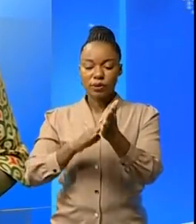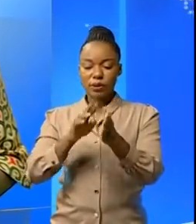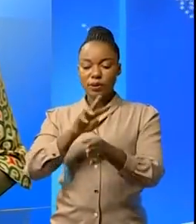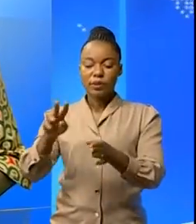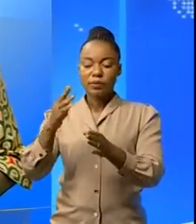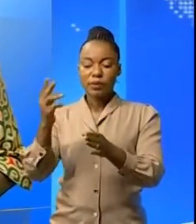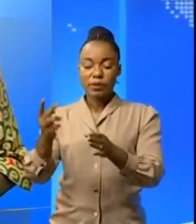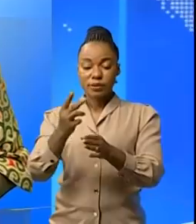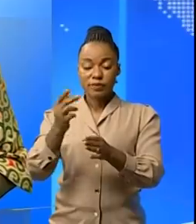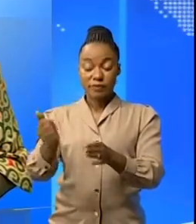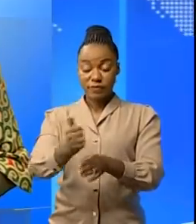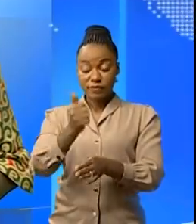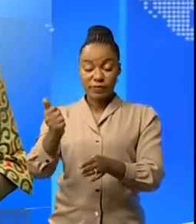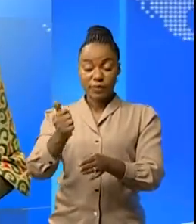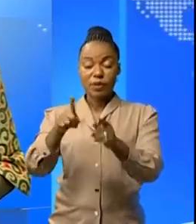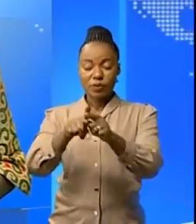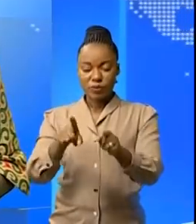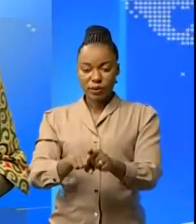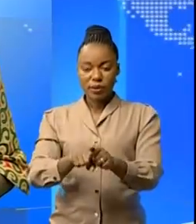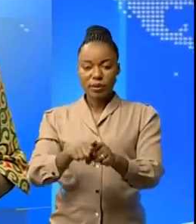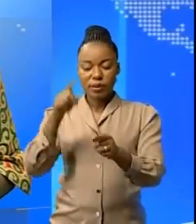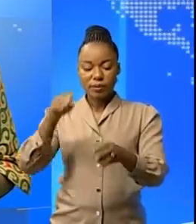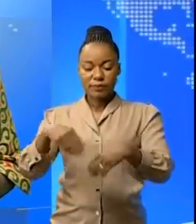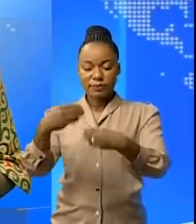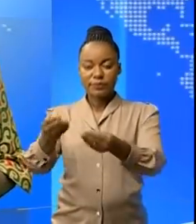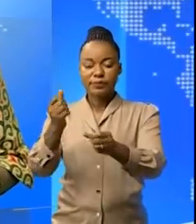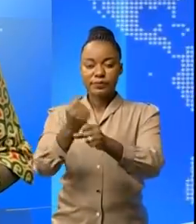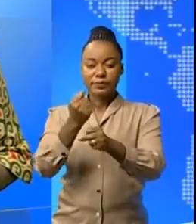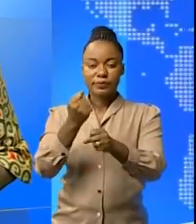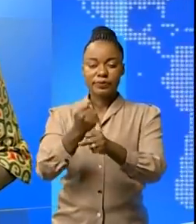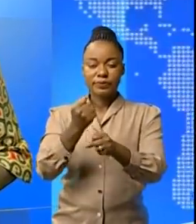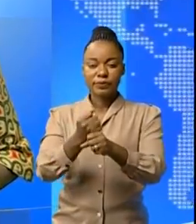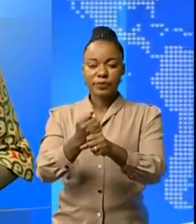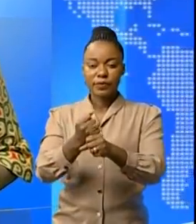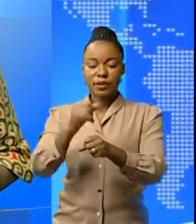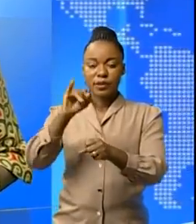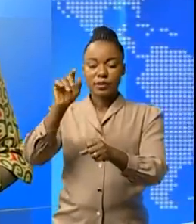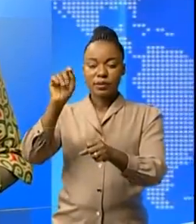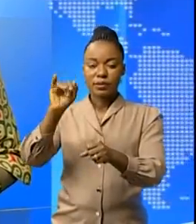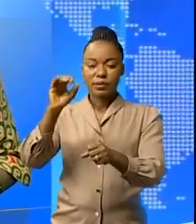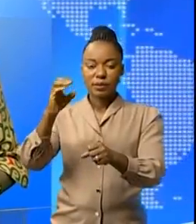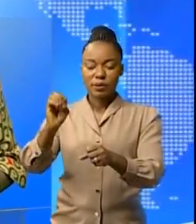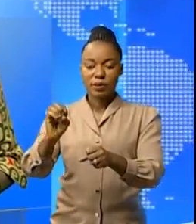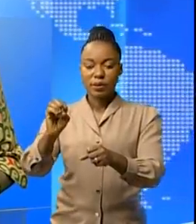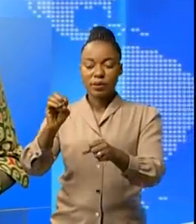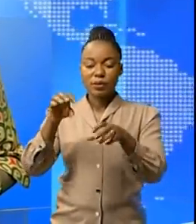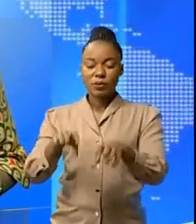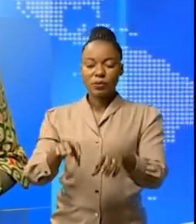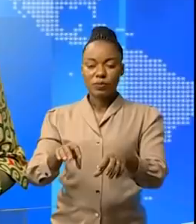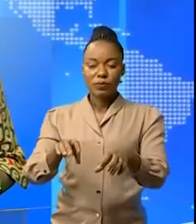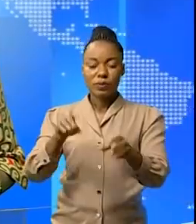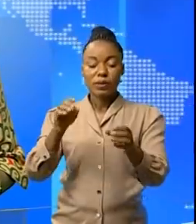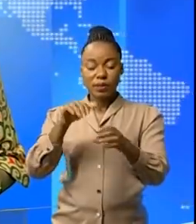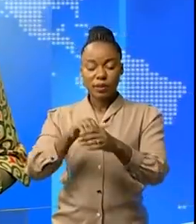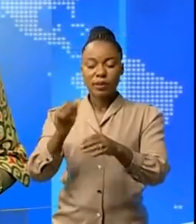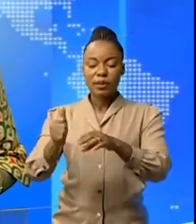2020. L'auto-évaluation de la mise en oeuvre du processus ITIER-RDC sera également abordée au cours de cet atelier